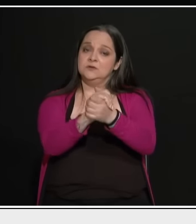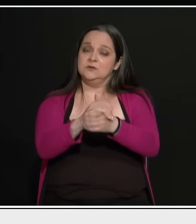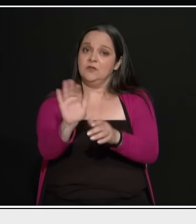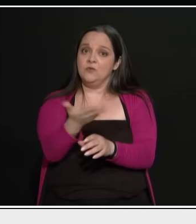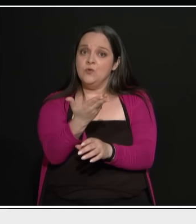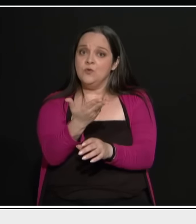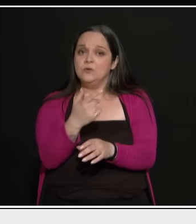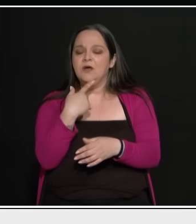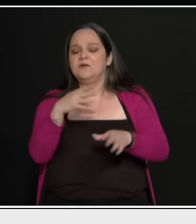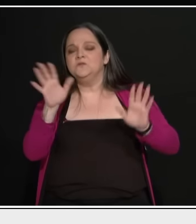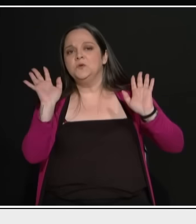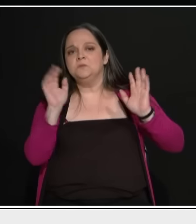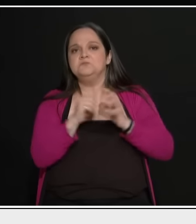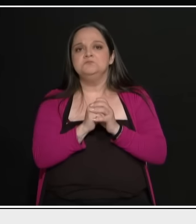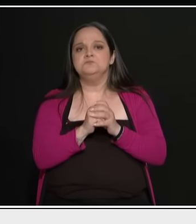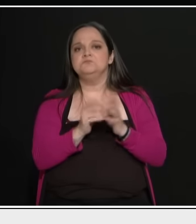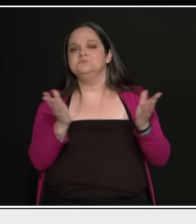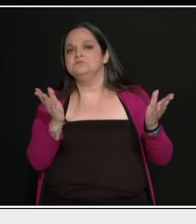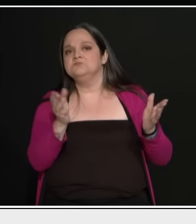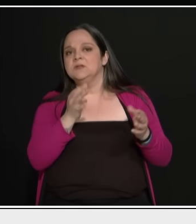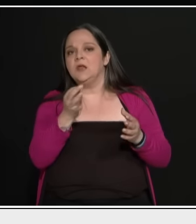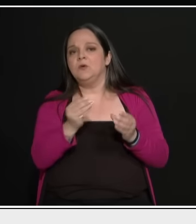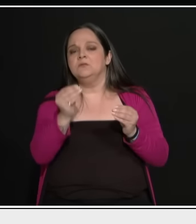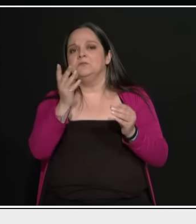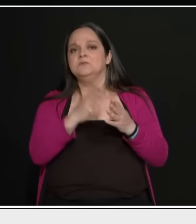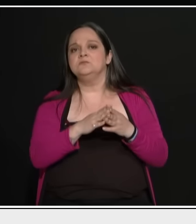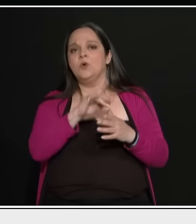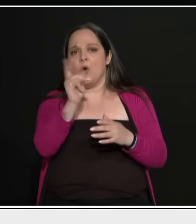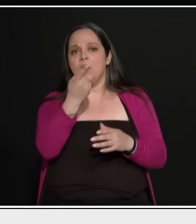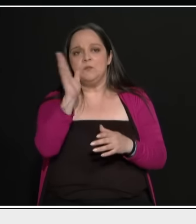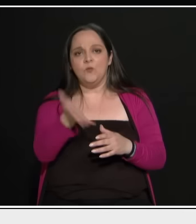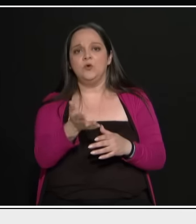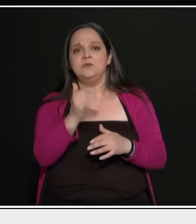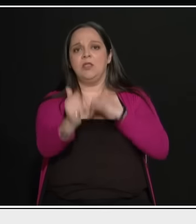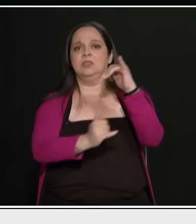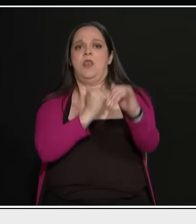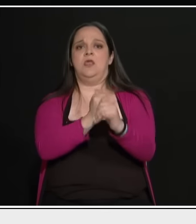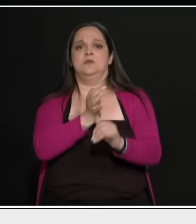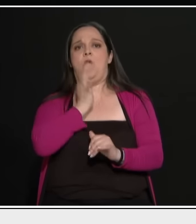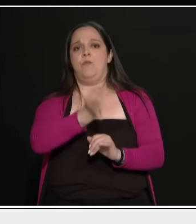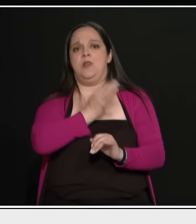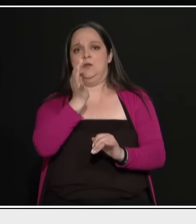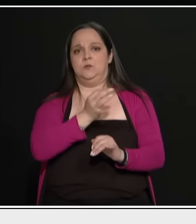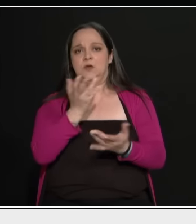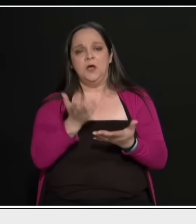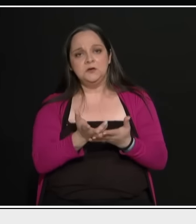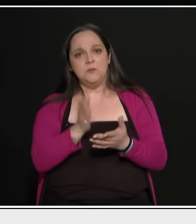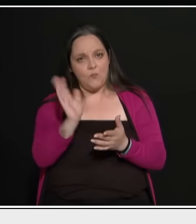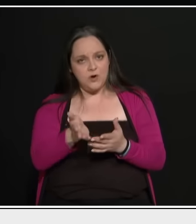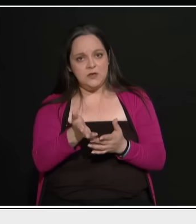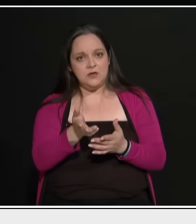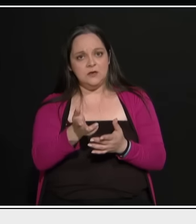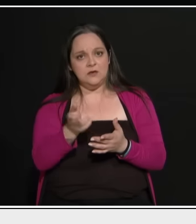Αυτό έχω να πω. Όλοι, ας βάλετε το ίντερνετ τις ομιλίες μου. Αν τέτοιες ομιλίες μπορεί να κάνει ο